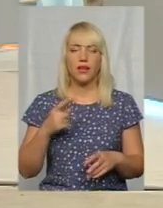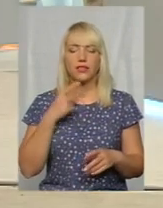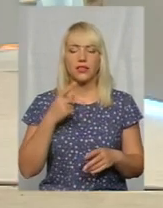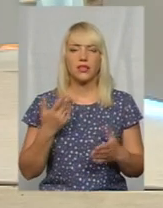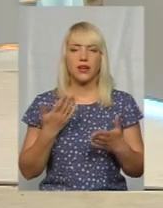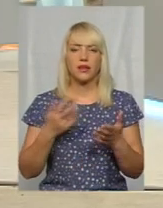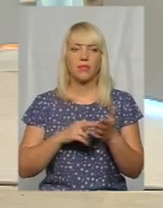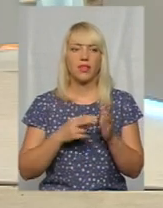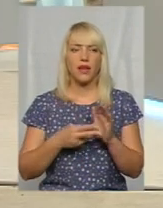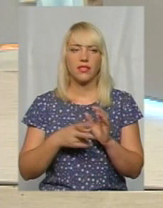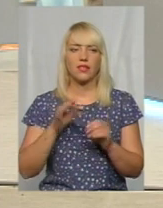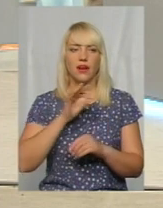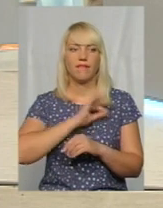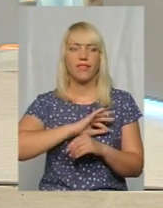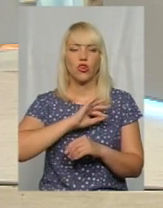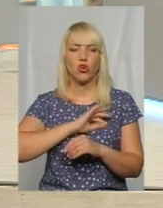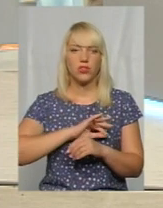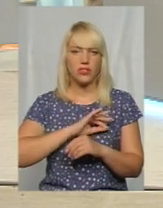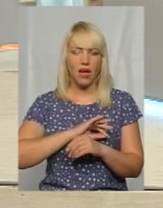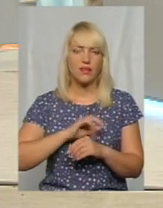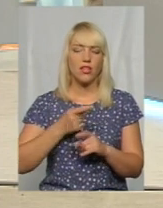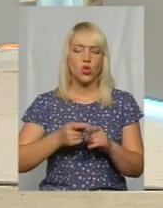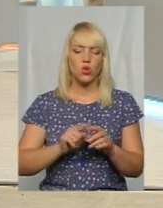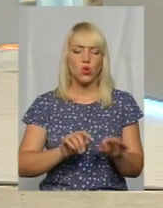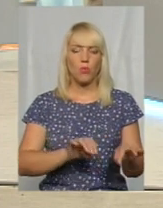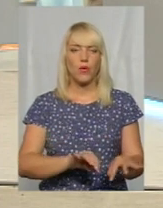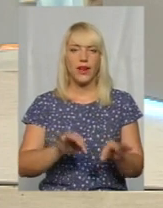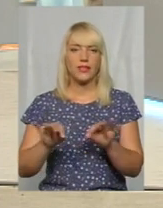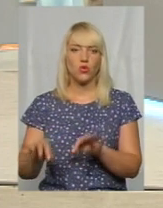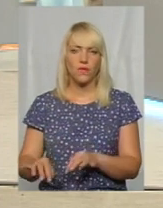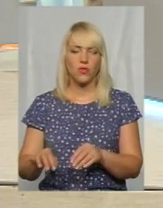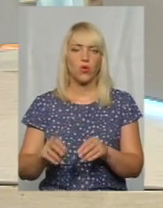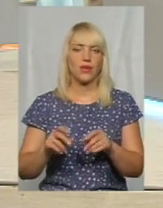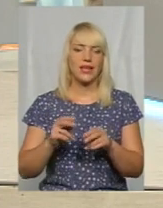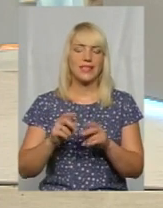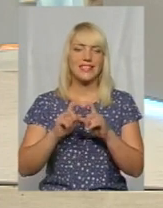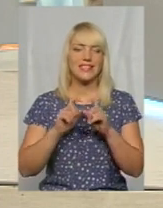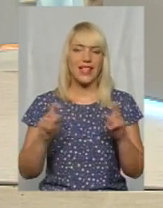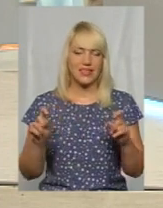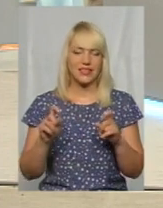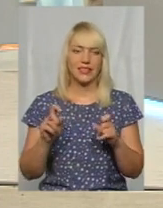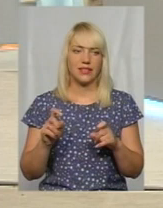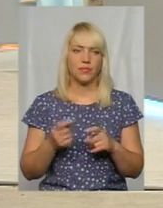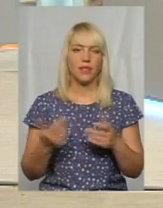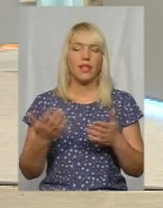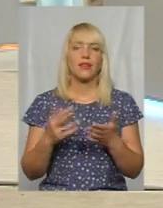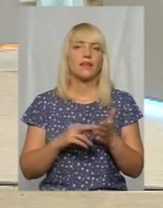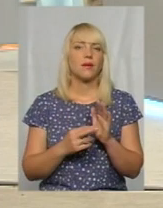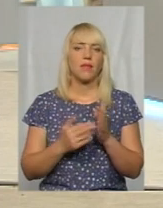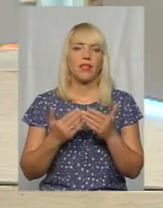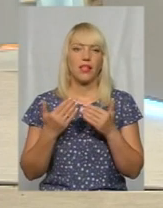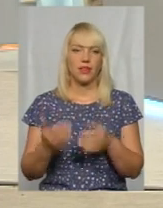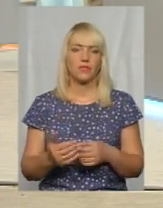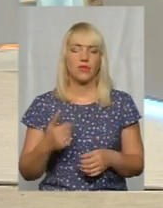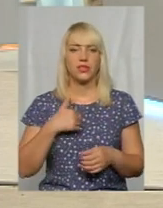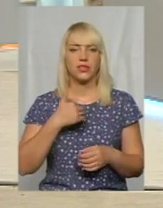використання цього мобільного пересувної станції? Які плани для використання в області? Я хотіла б